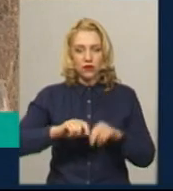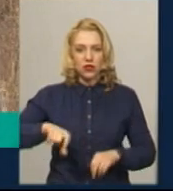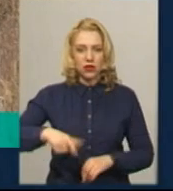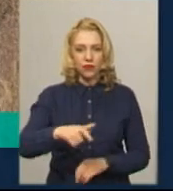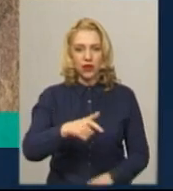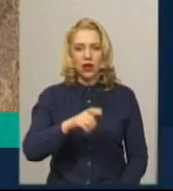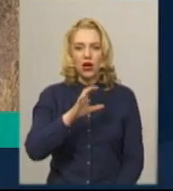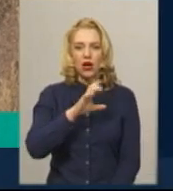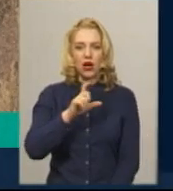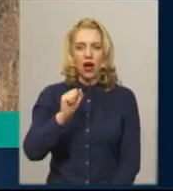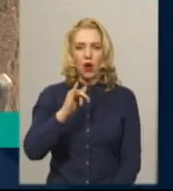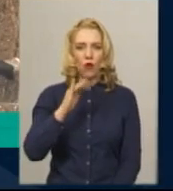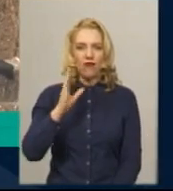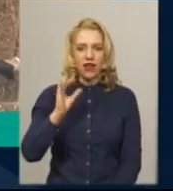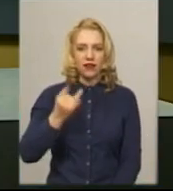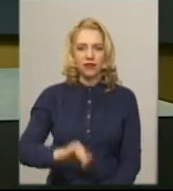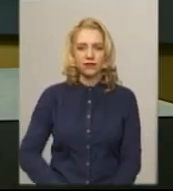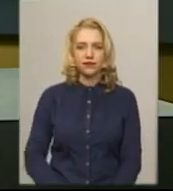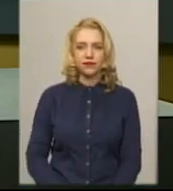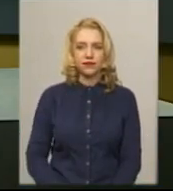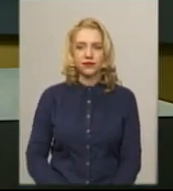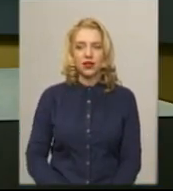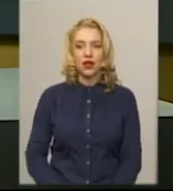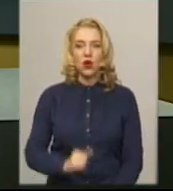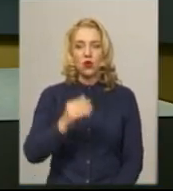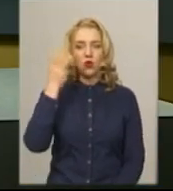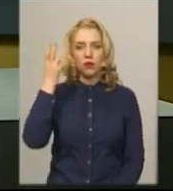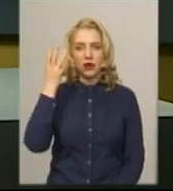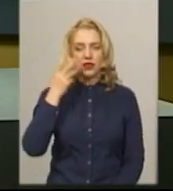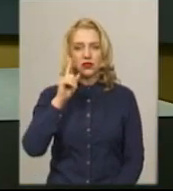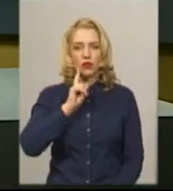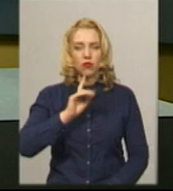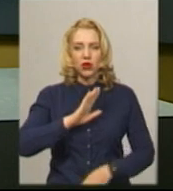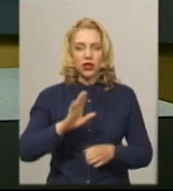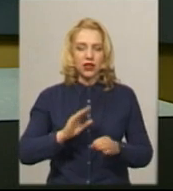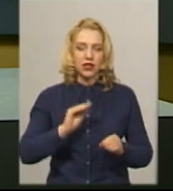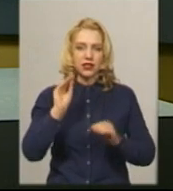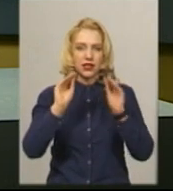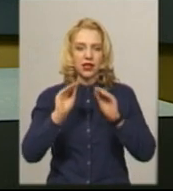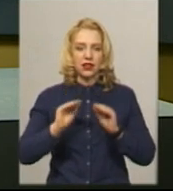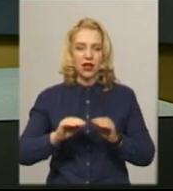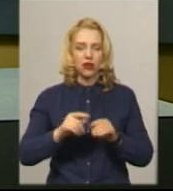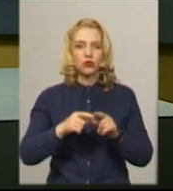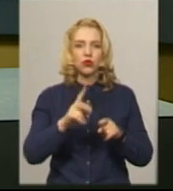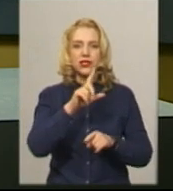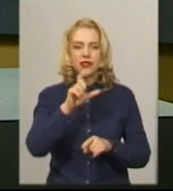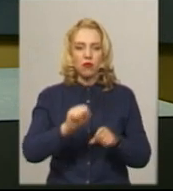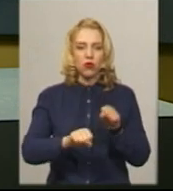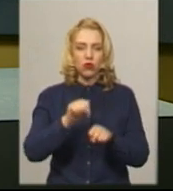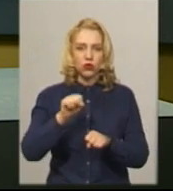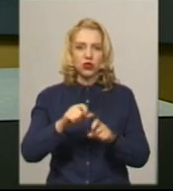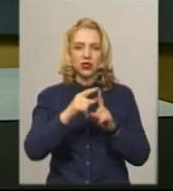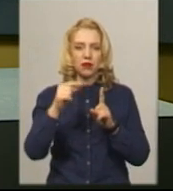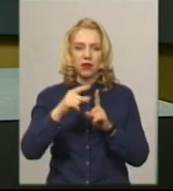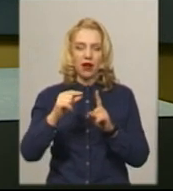«Гоу Хайвей». Музика У Хмельницькому поки не складають протоколи за порушення правил карантину, які